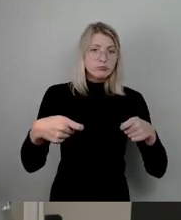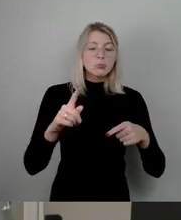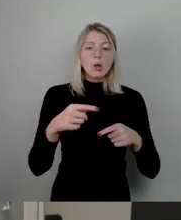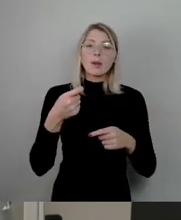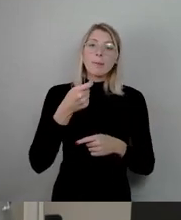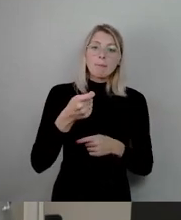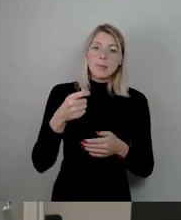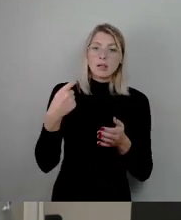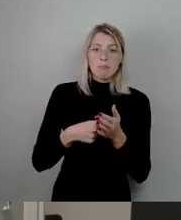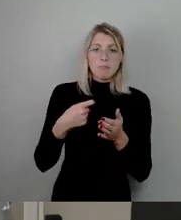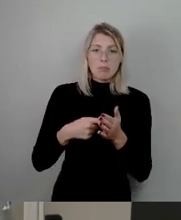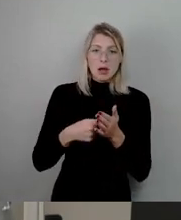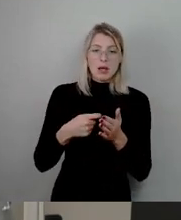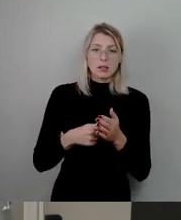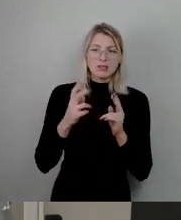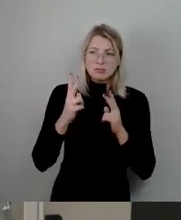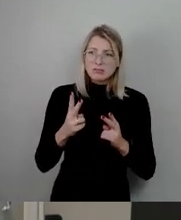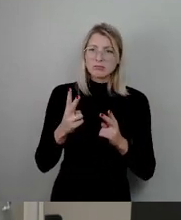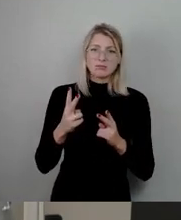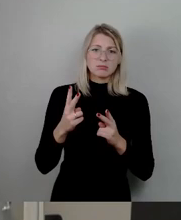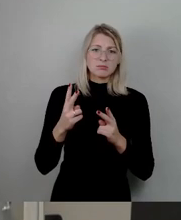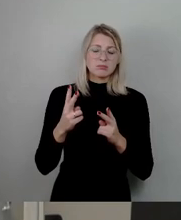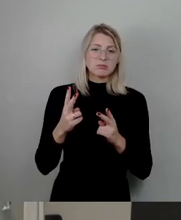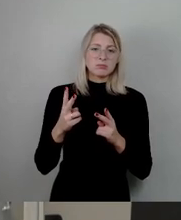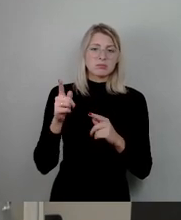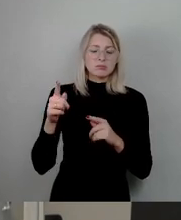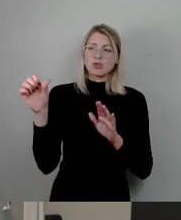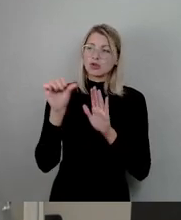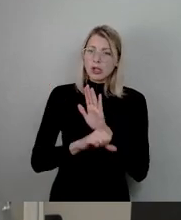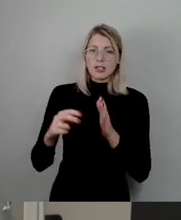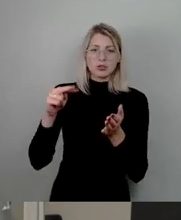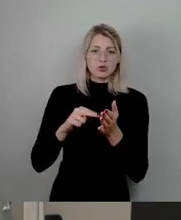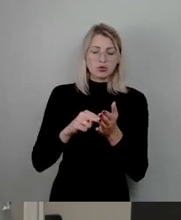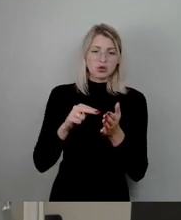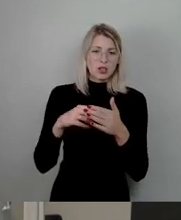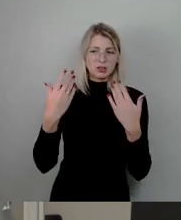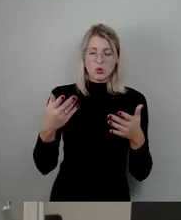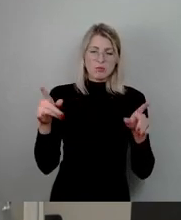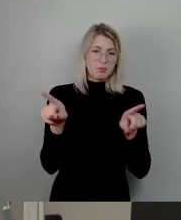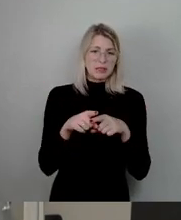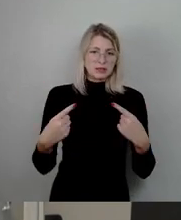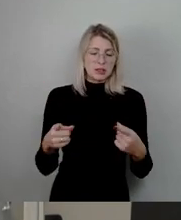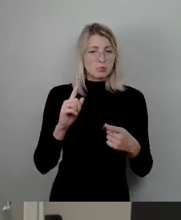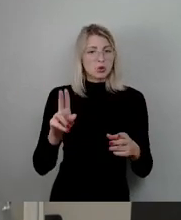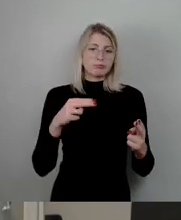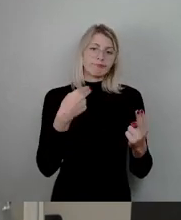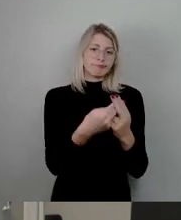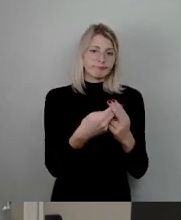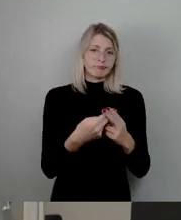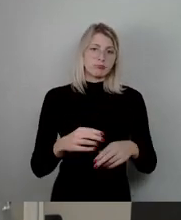sozusagen sich deutlich sozusagen auch an den schlechten Zustand dieses Gebäudes dann auch orientiert.